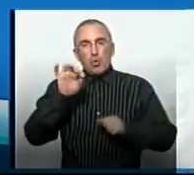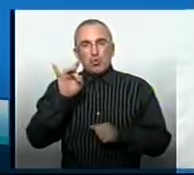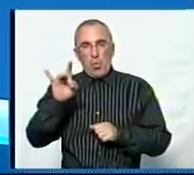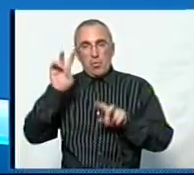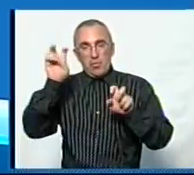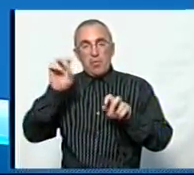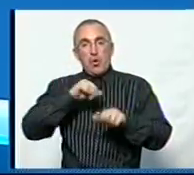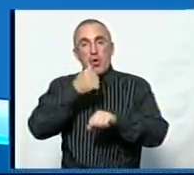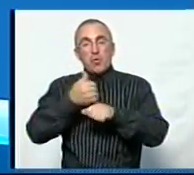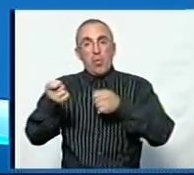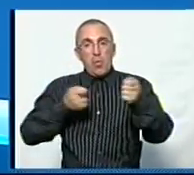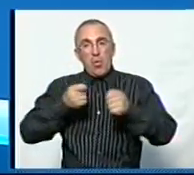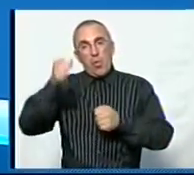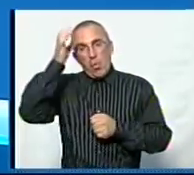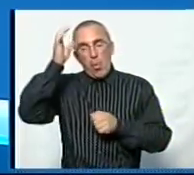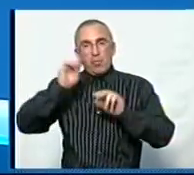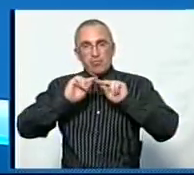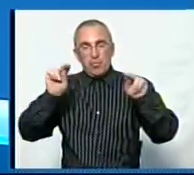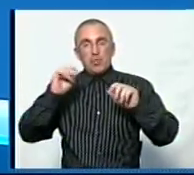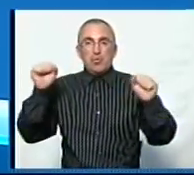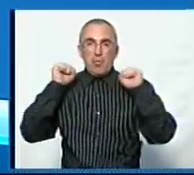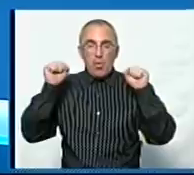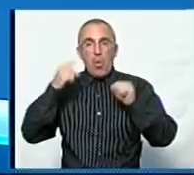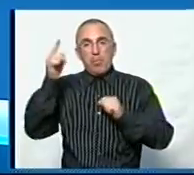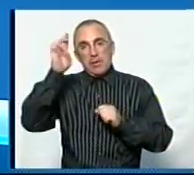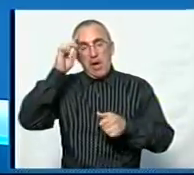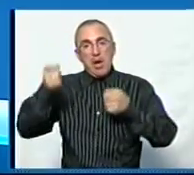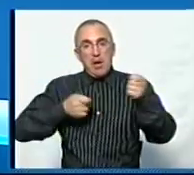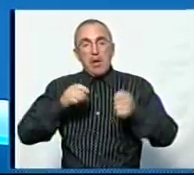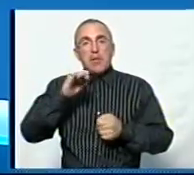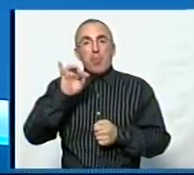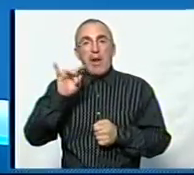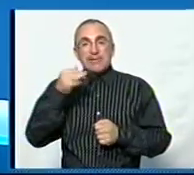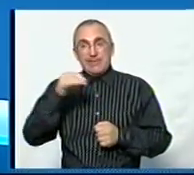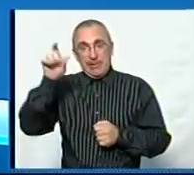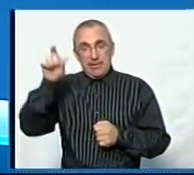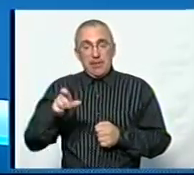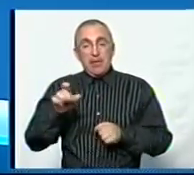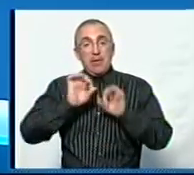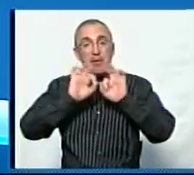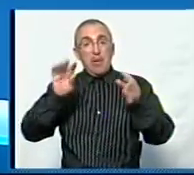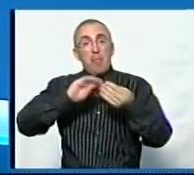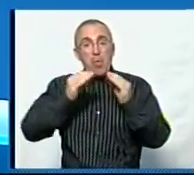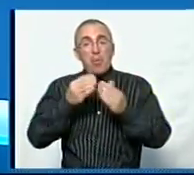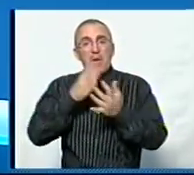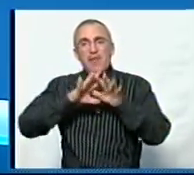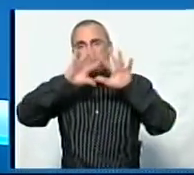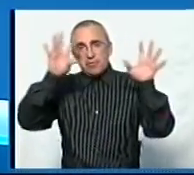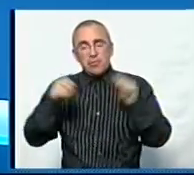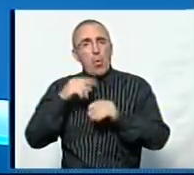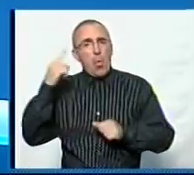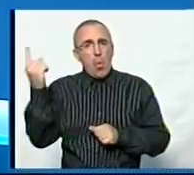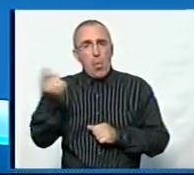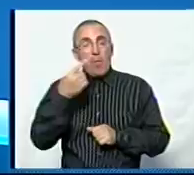повідомив начальник управління освіти, науки, молоді та спорту облдержадміністрації Володимир Табуранський. Цитата. «Проблема є загальною по всій